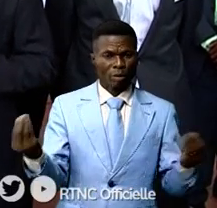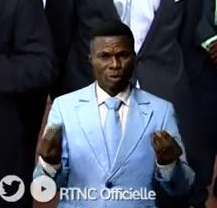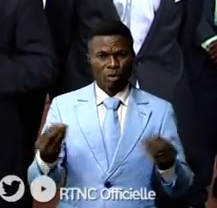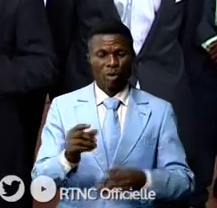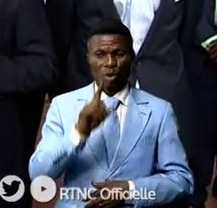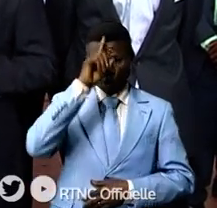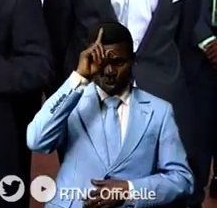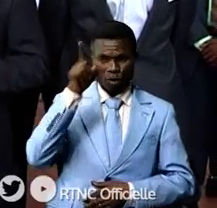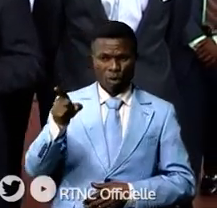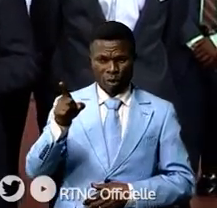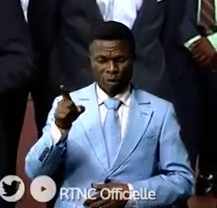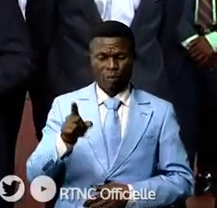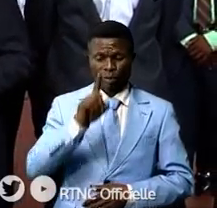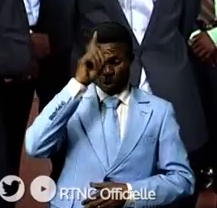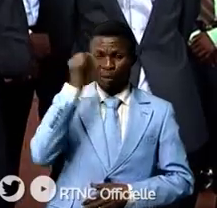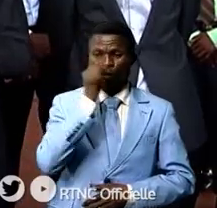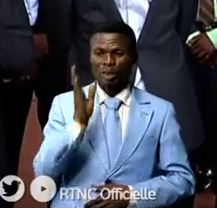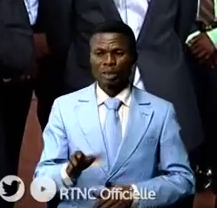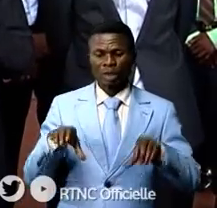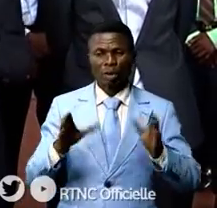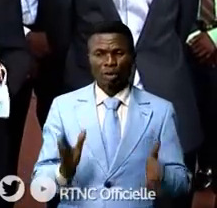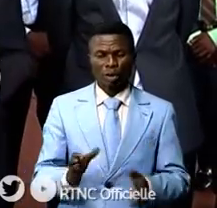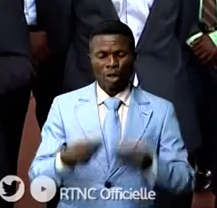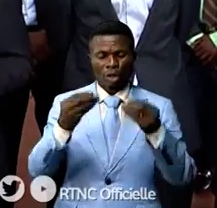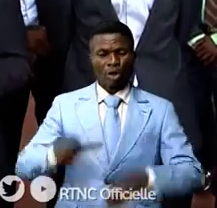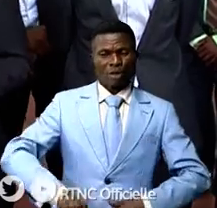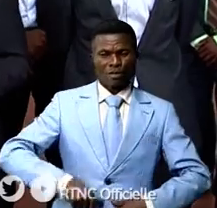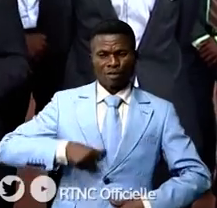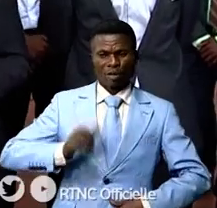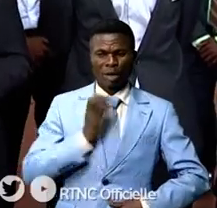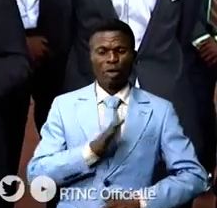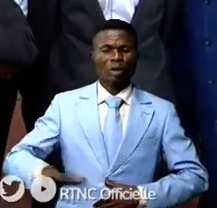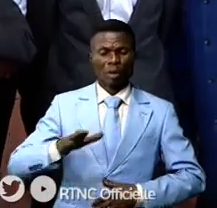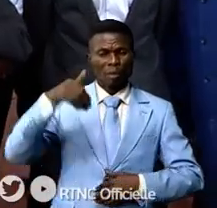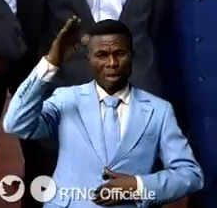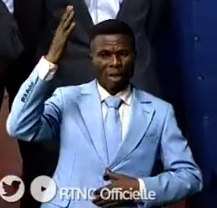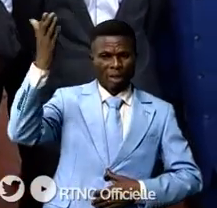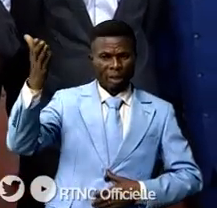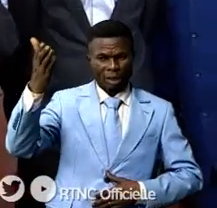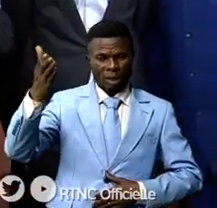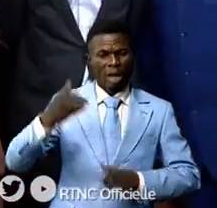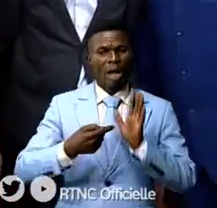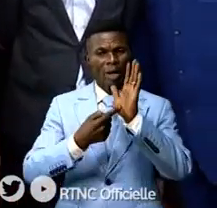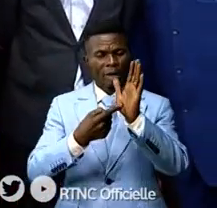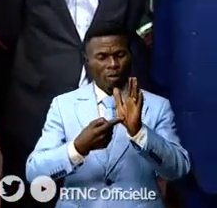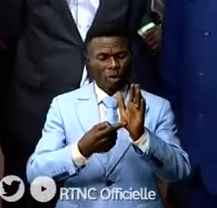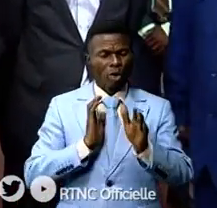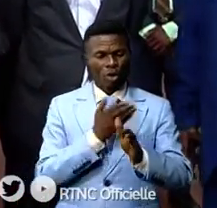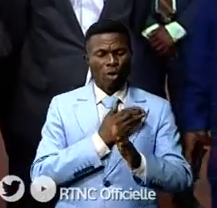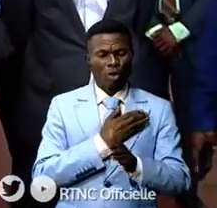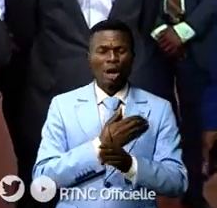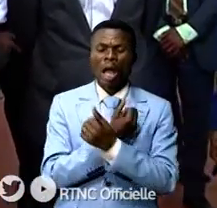que c'est vraiment une icône congolaise. Il fait la fierté de notre pays. Il exprime notre congolité,